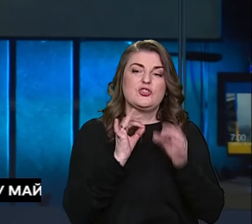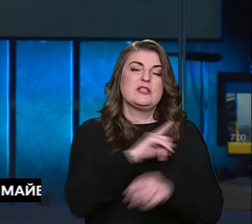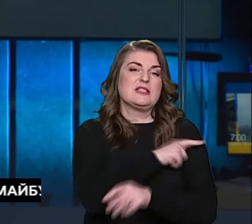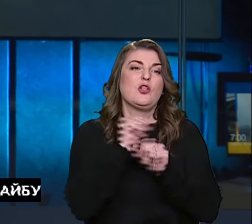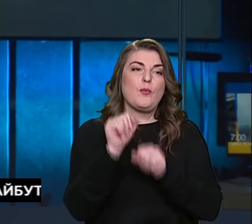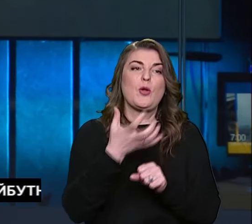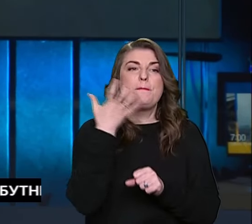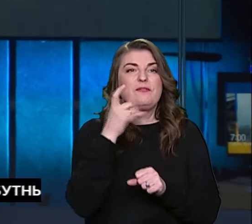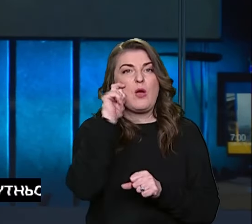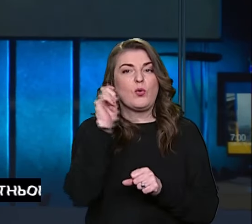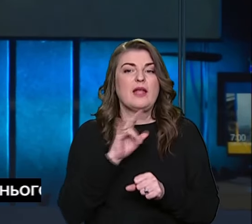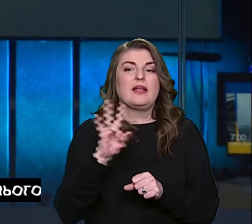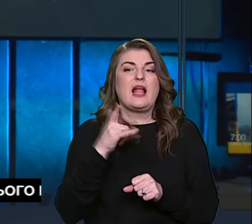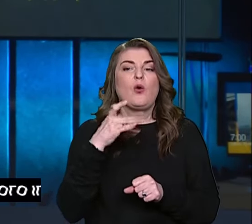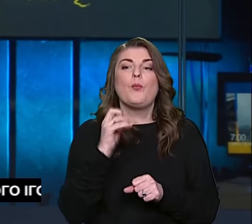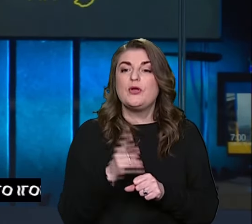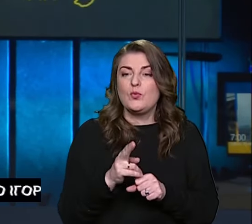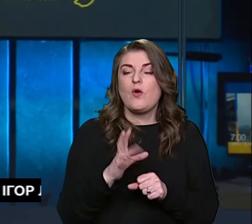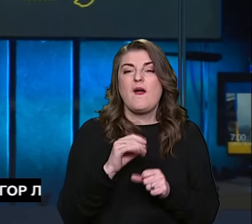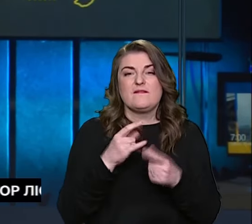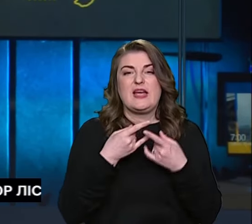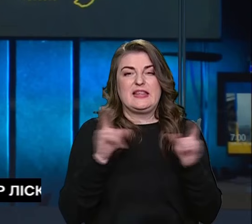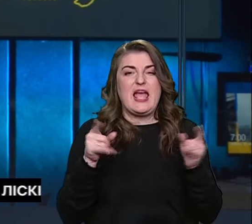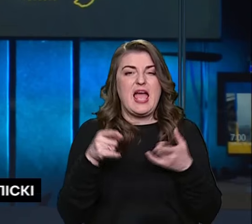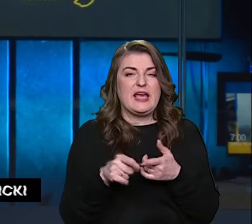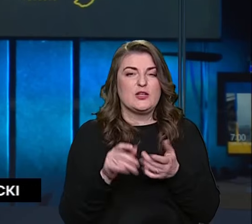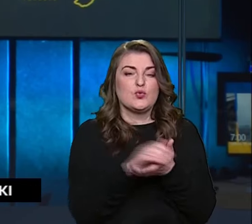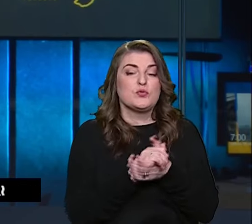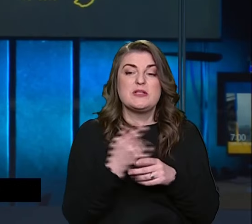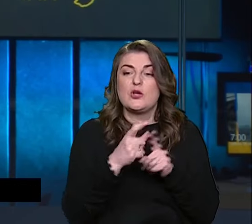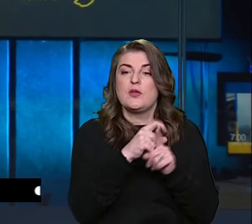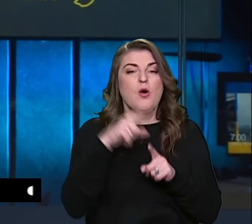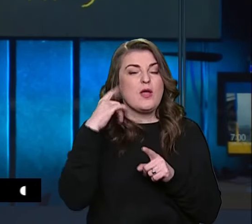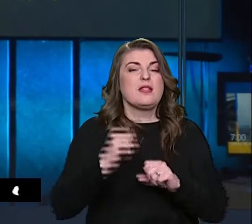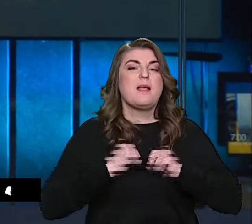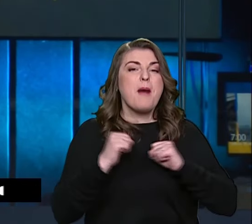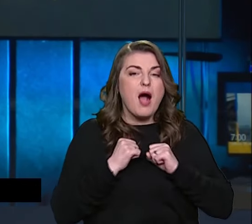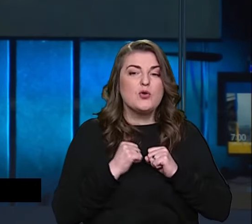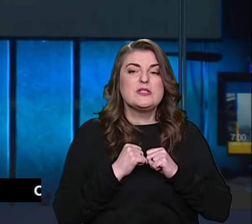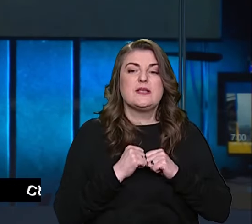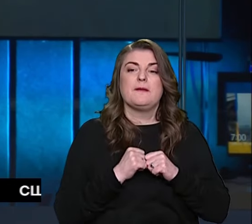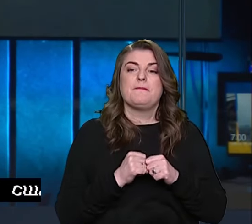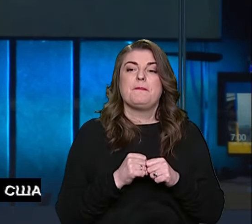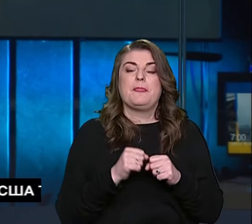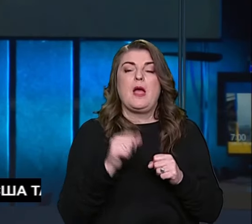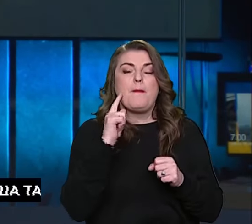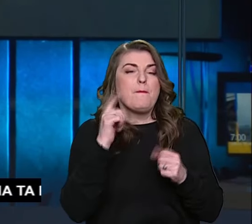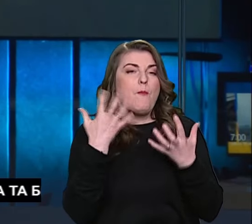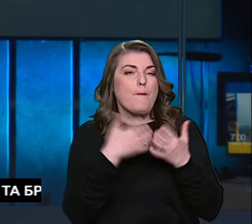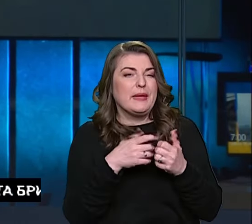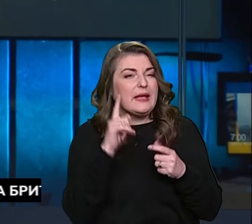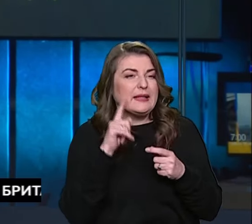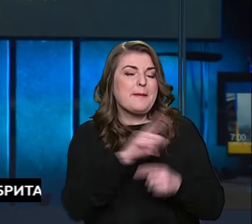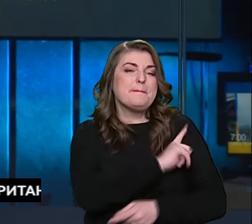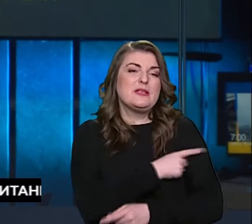Силоборони Півдня України Наталя Гумнюк в етері Суспільного. За її словами, росіяни намагаються, цитую, проміряти міцність